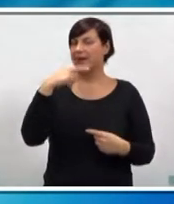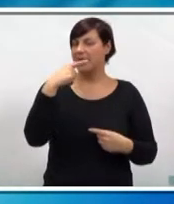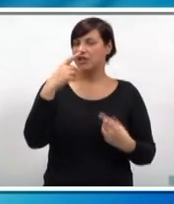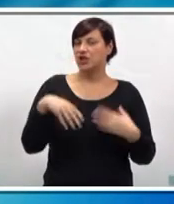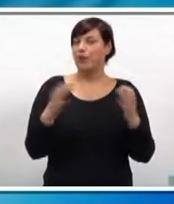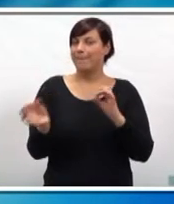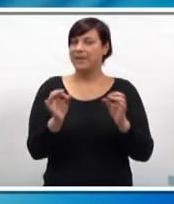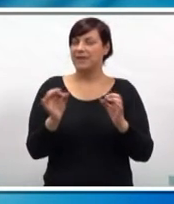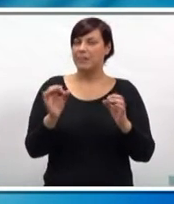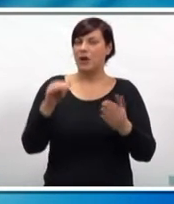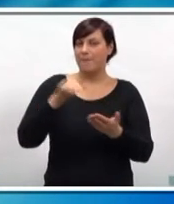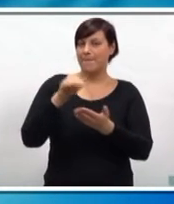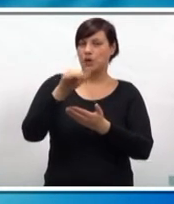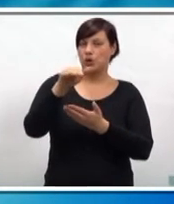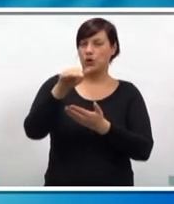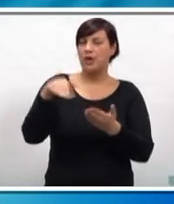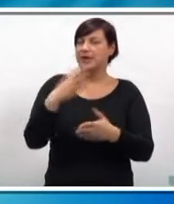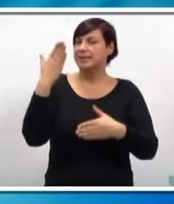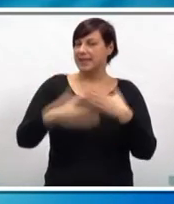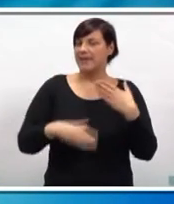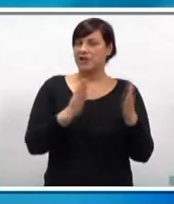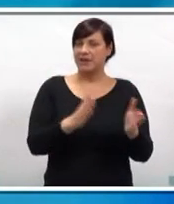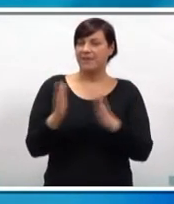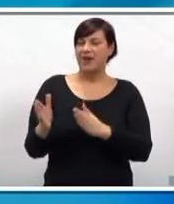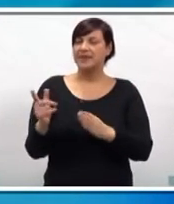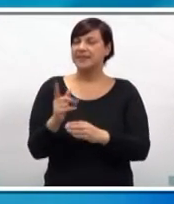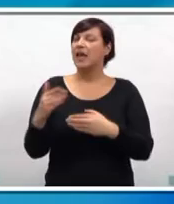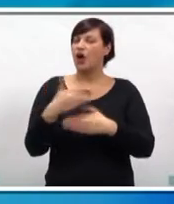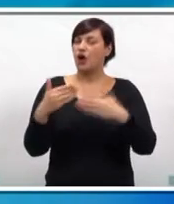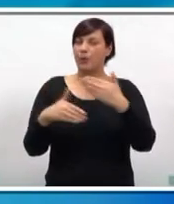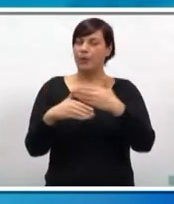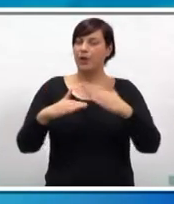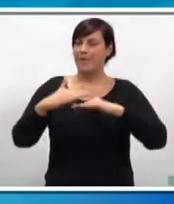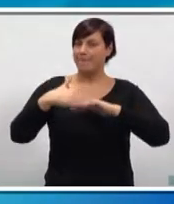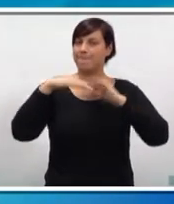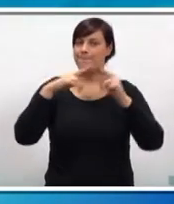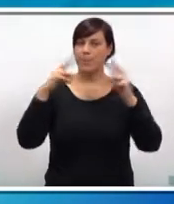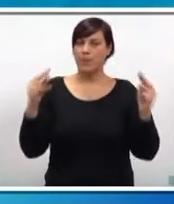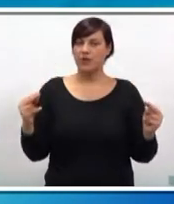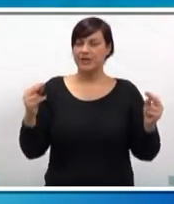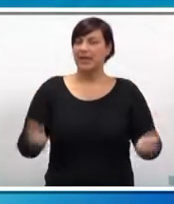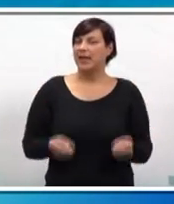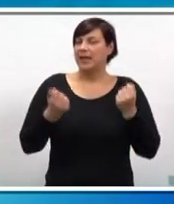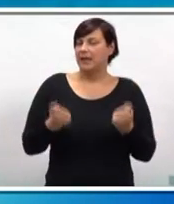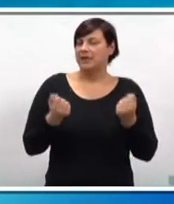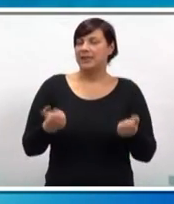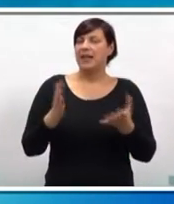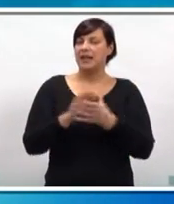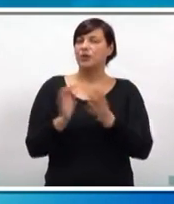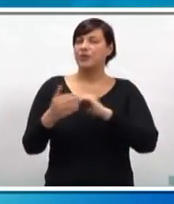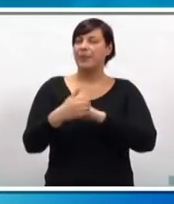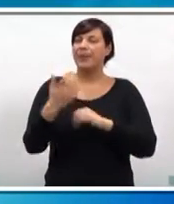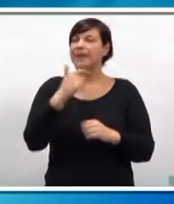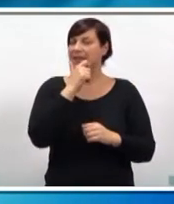Riječ je o privremenom pontonu koji je postavljen zbog završne faze restauracije drvenog dijela mosta. Nositelj ovog projekta, društvo